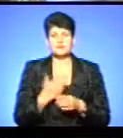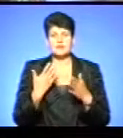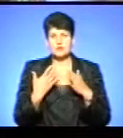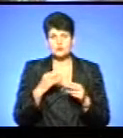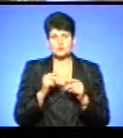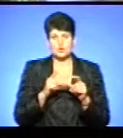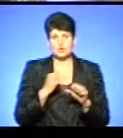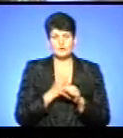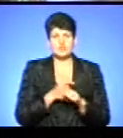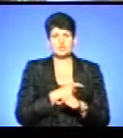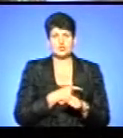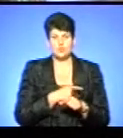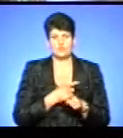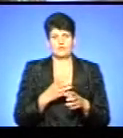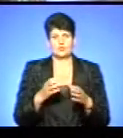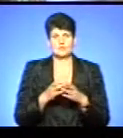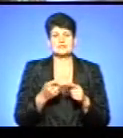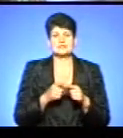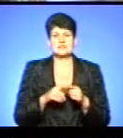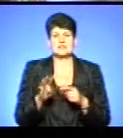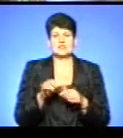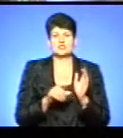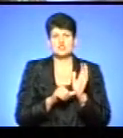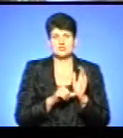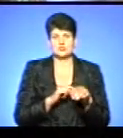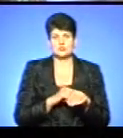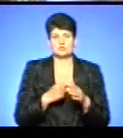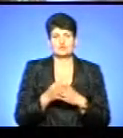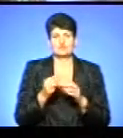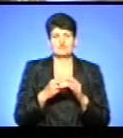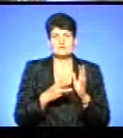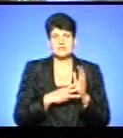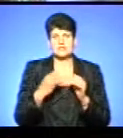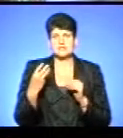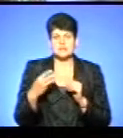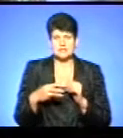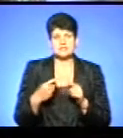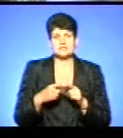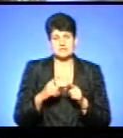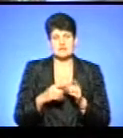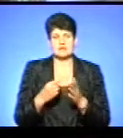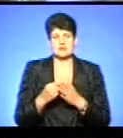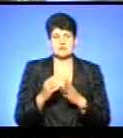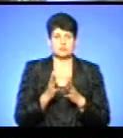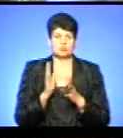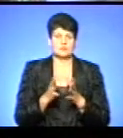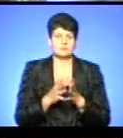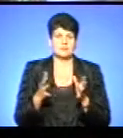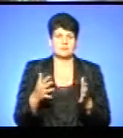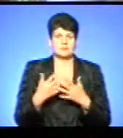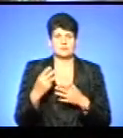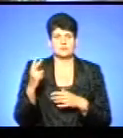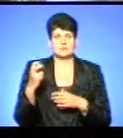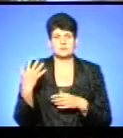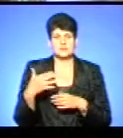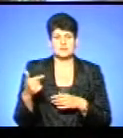роблять чергові групи, це 6 годин, це практично до 18.30, власне, вартість буде більша в межах 250